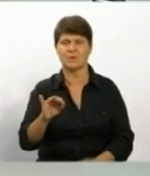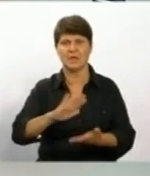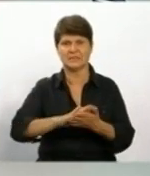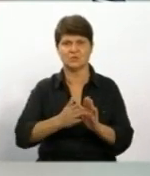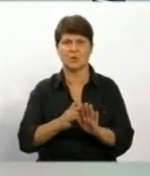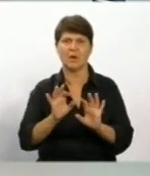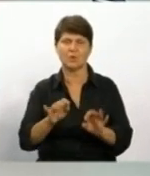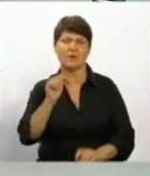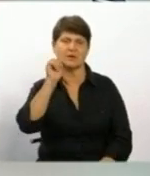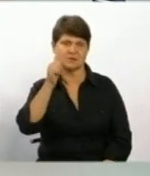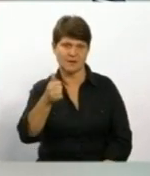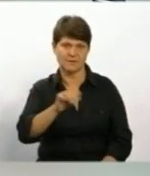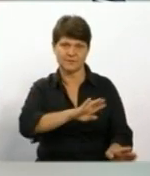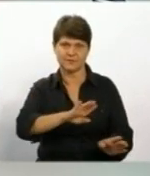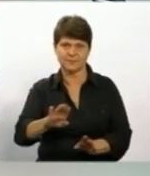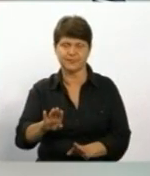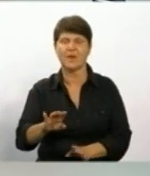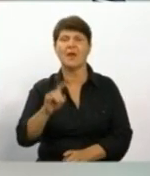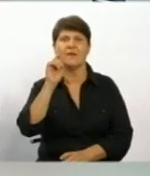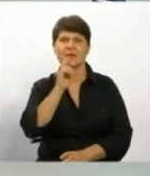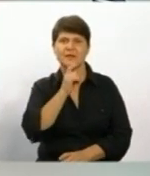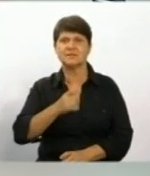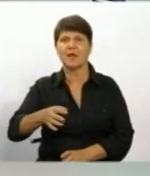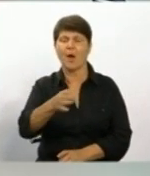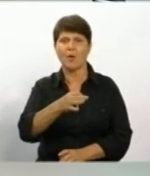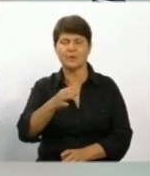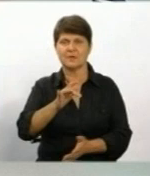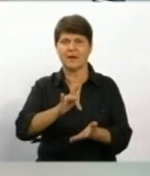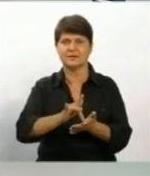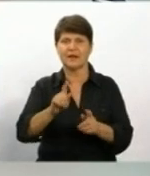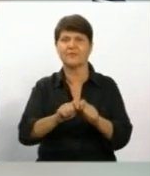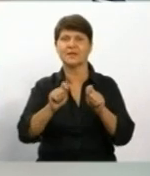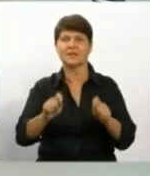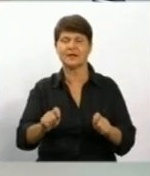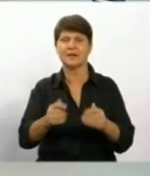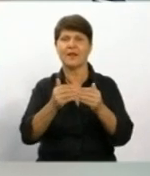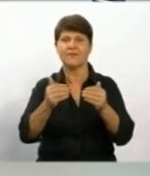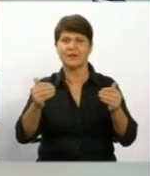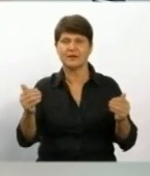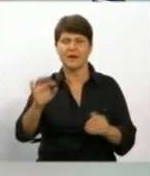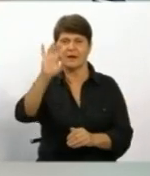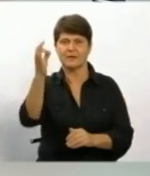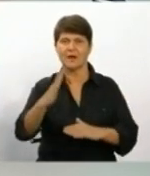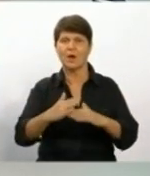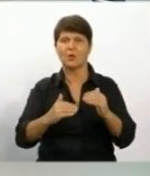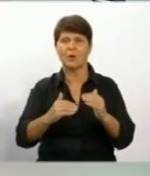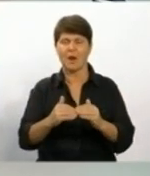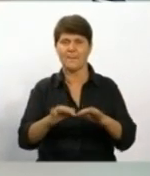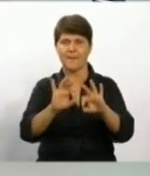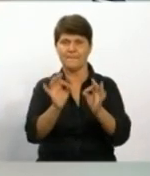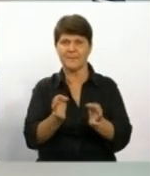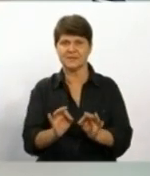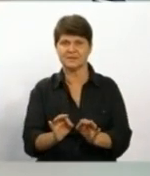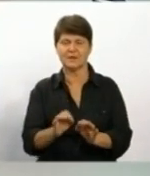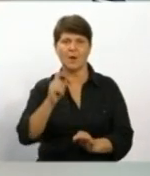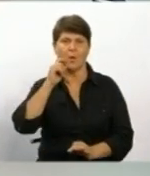У світлиці Вінницького обласного центру народної творчості відкрили виставку образотворчого та декоративно-прикладного мистецтва